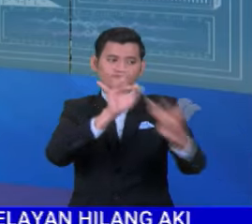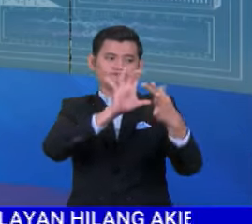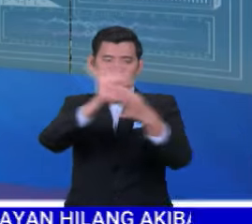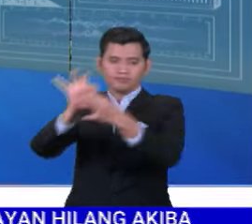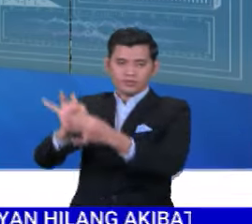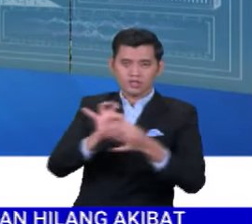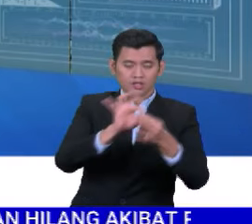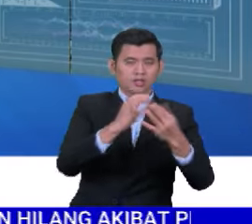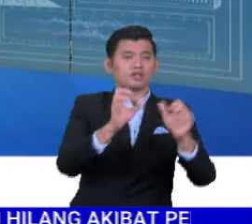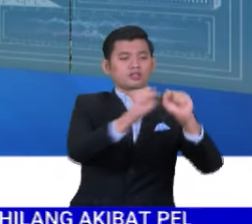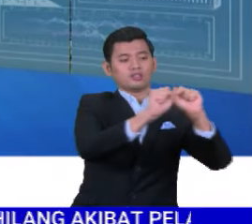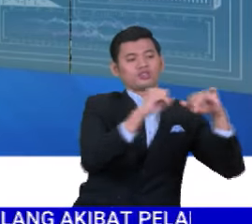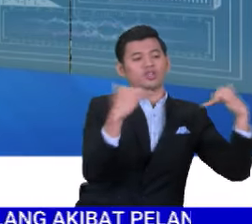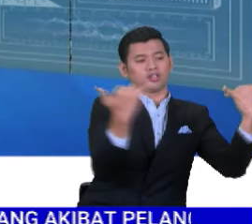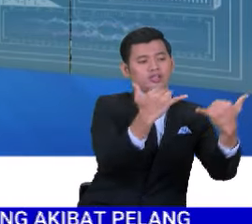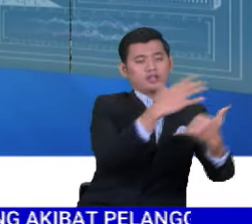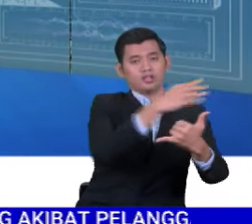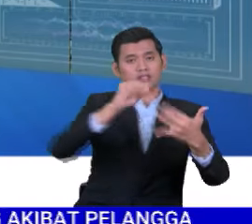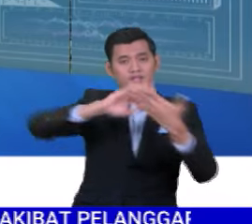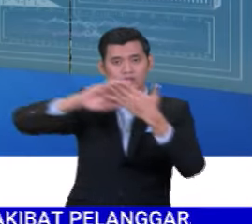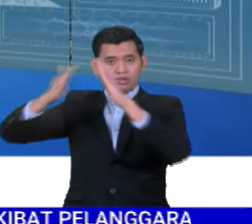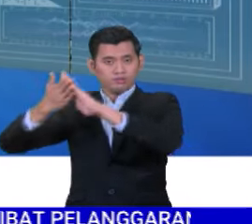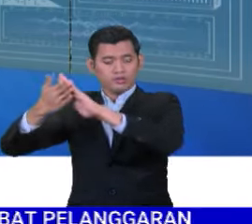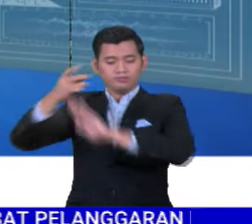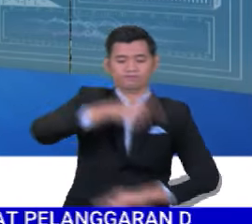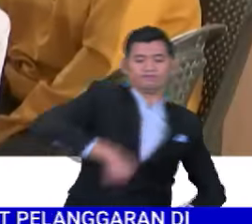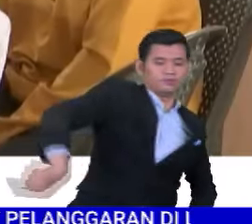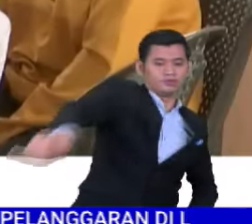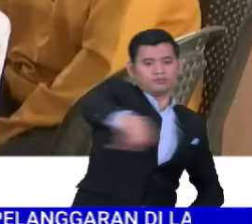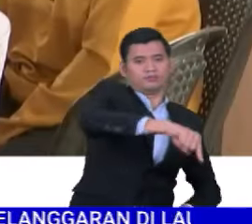silaturahim antara syarikat dan komuniti setempat.